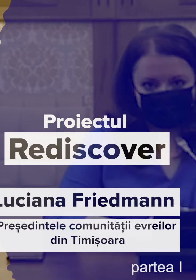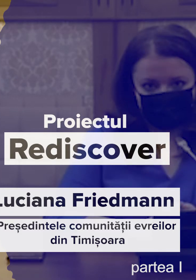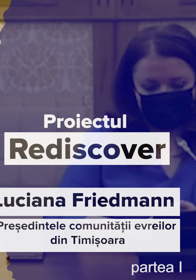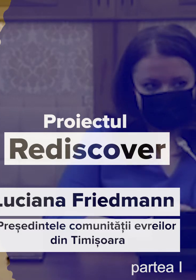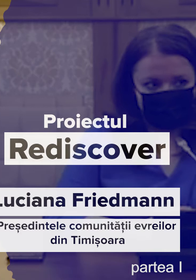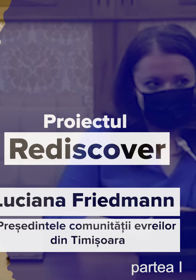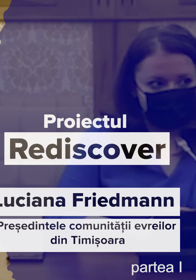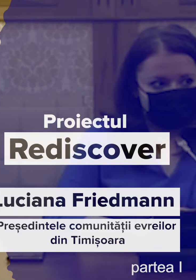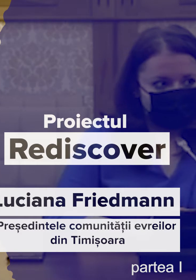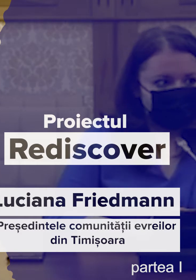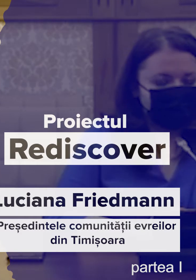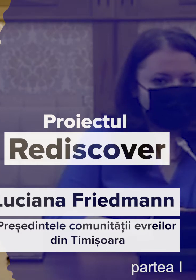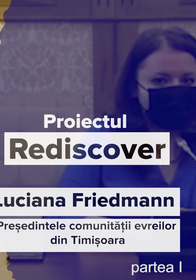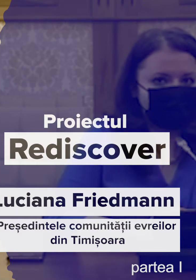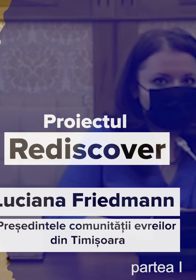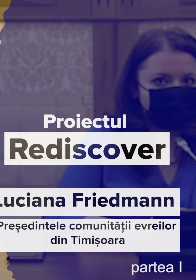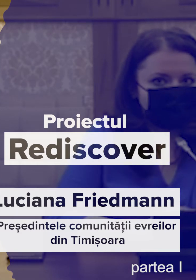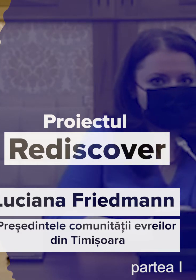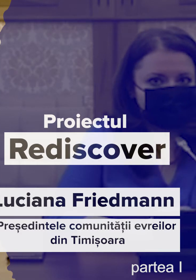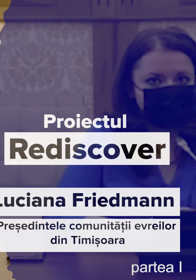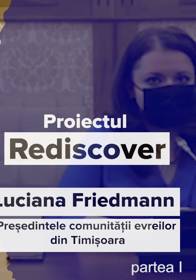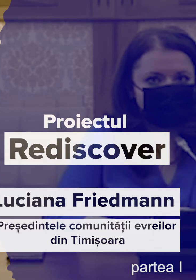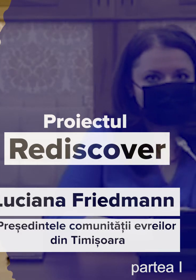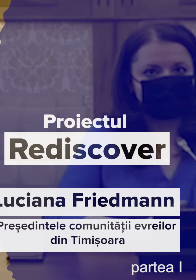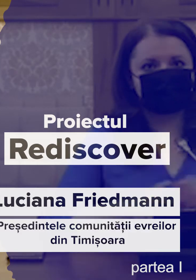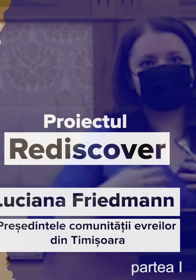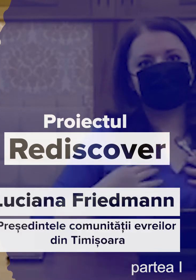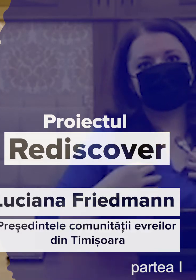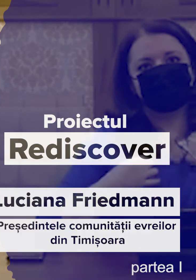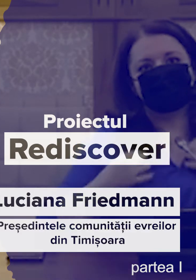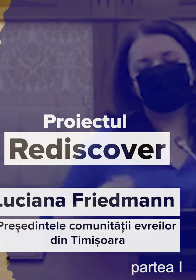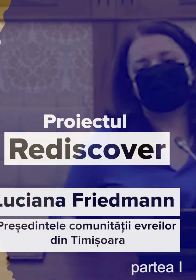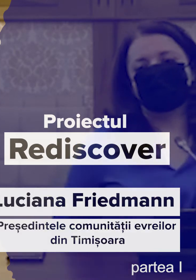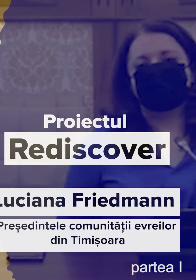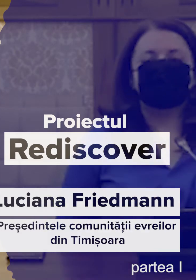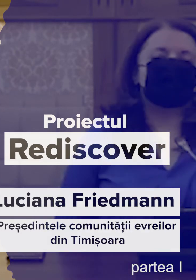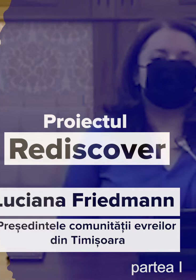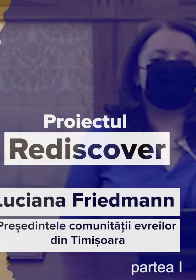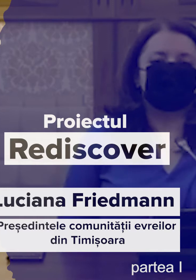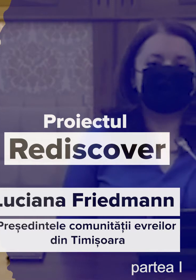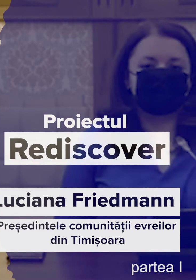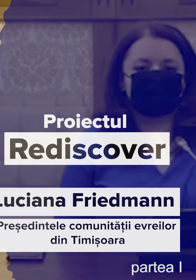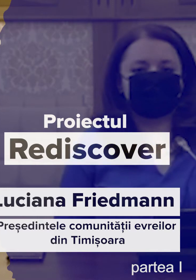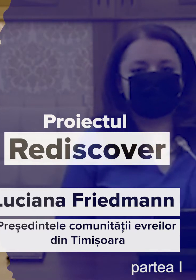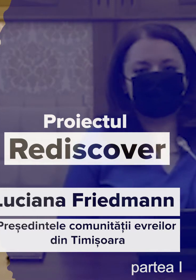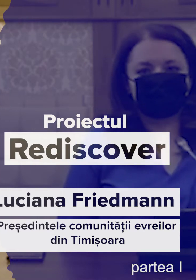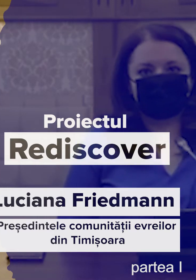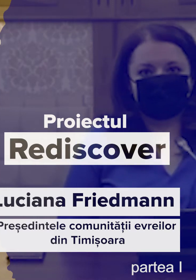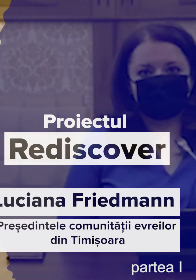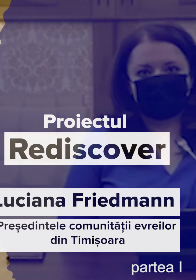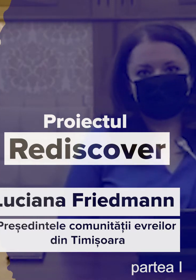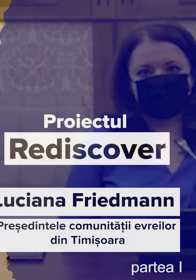și alte etnii. Și asemenea proiecte ne dau șansa